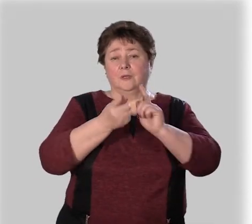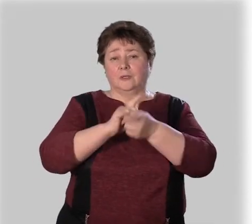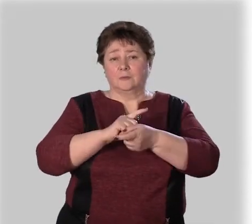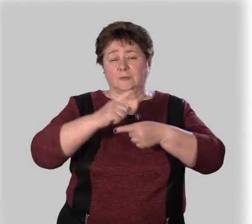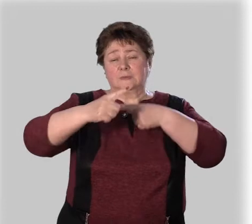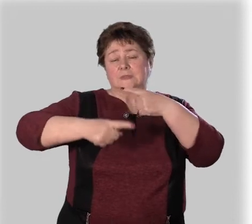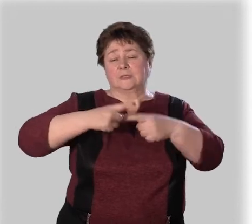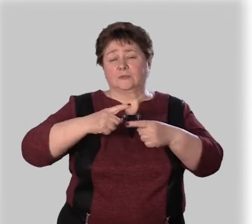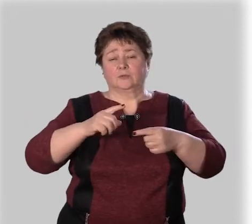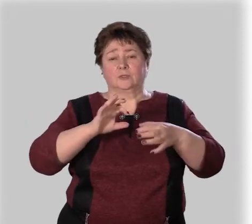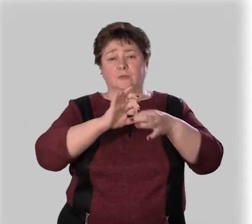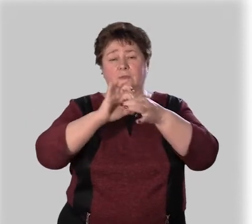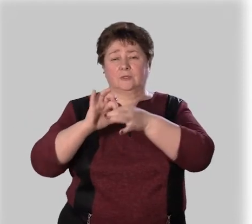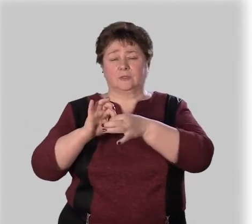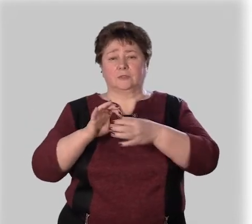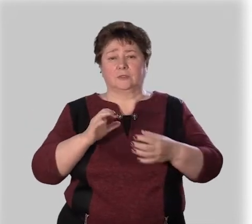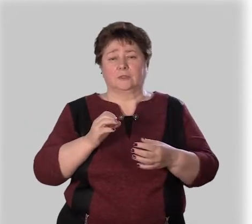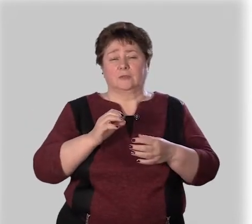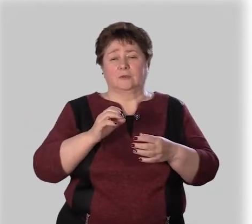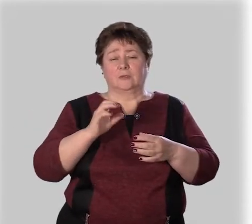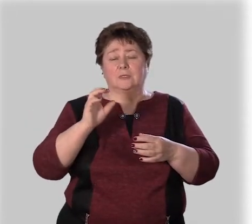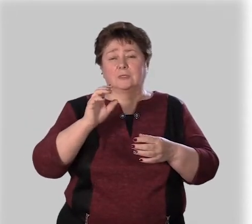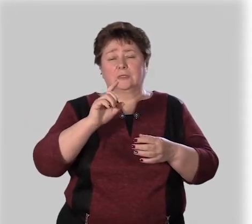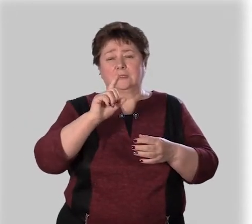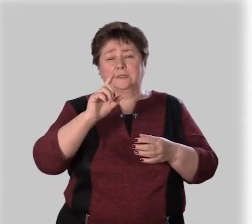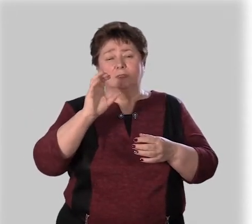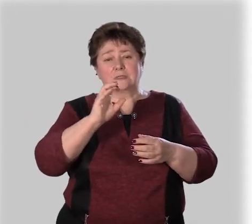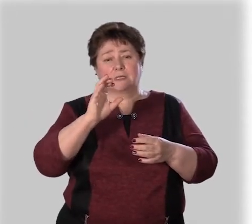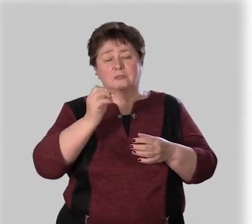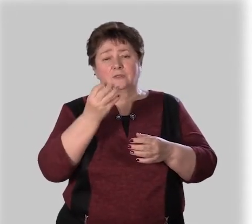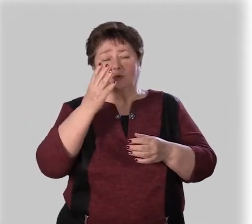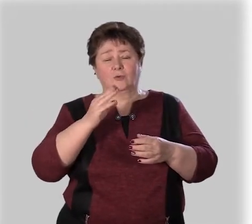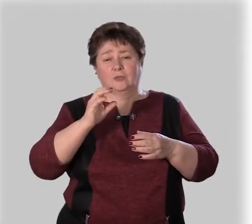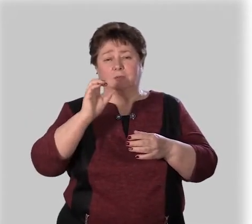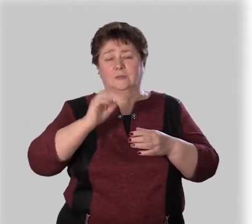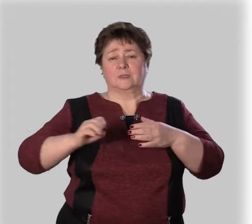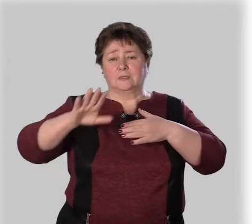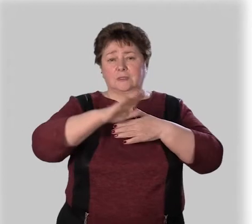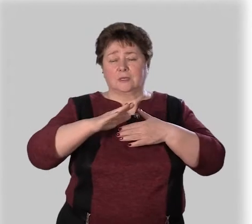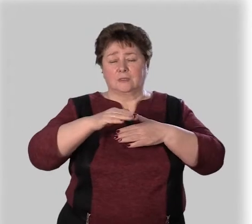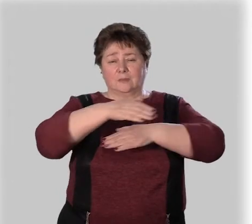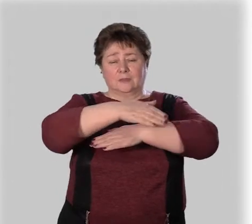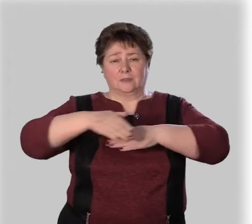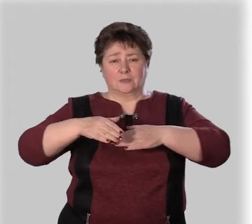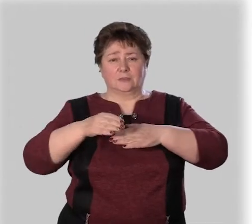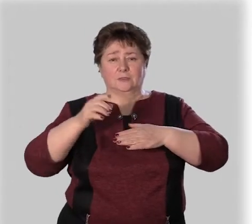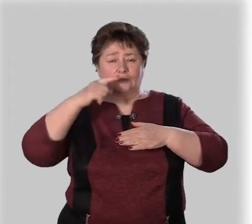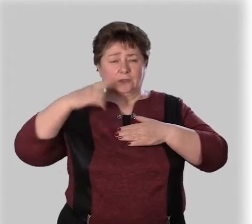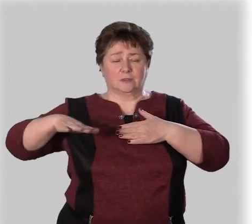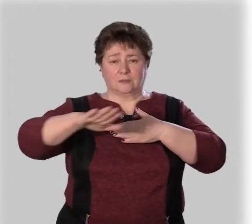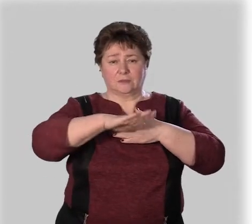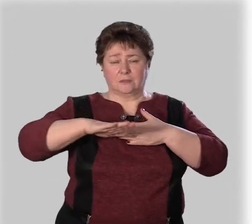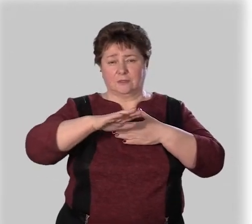Исправим следующее предложение. Со сколькими странами граничит Кыргызстан?